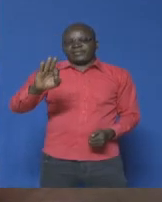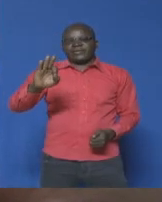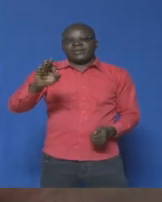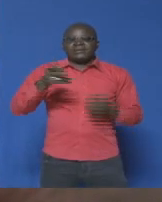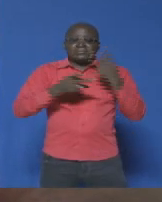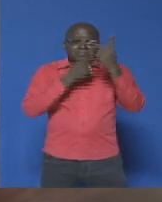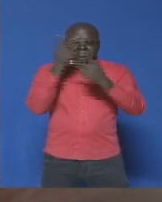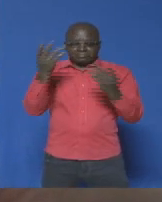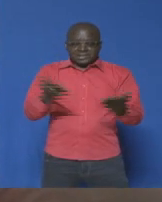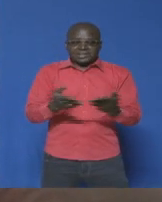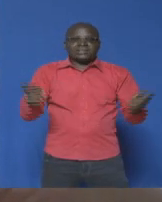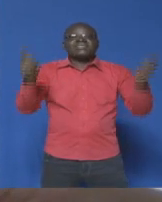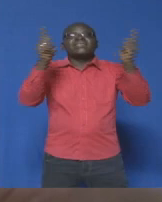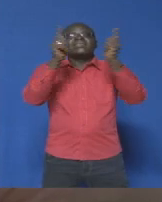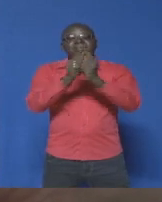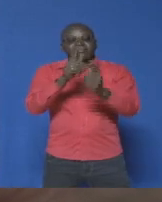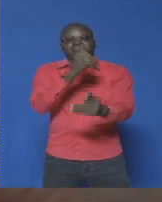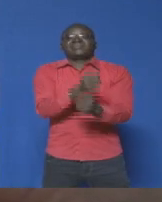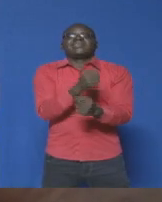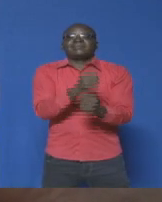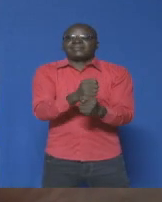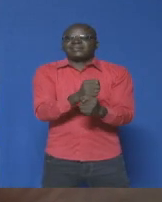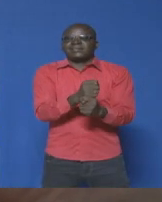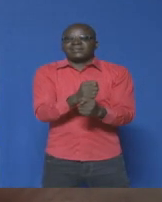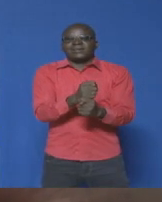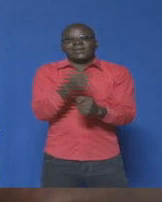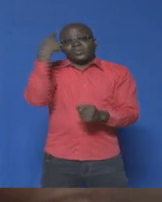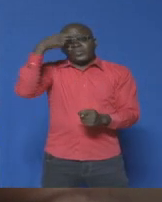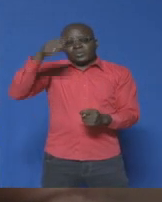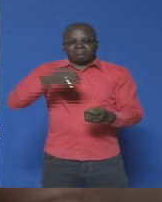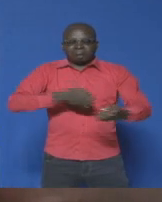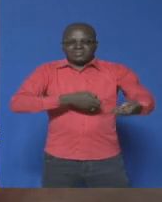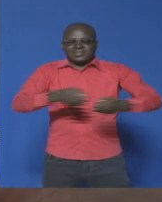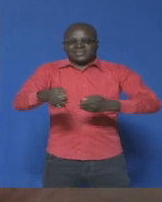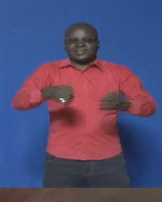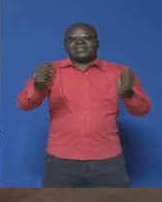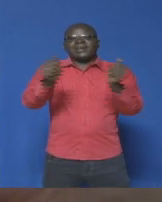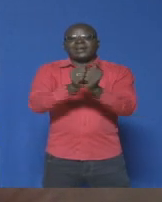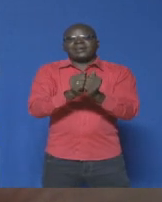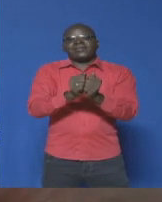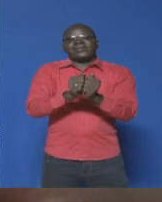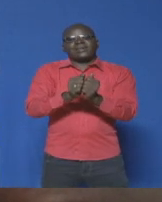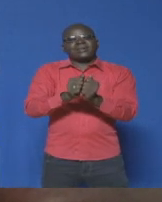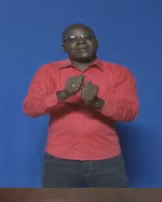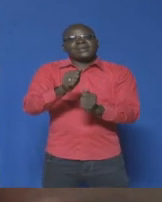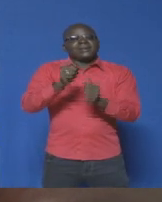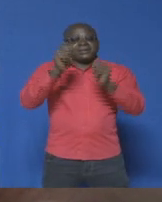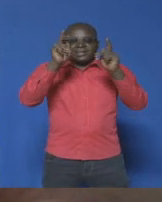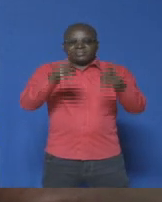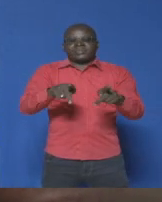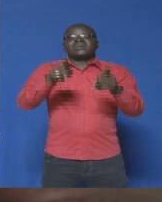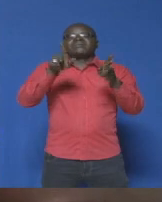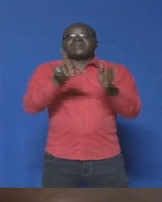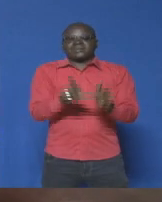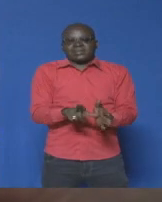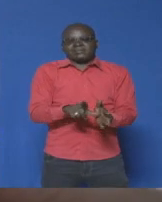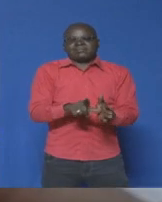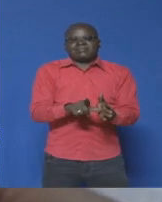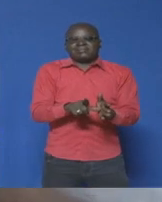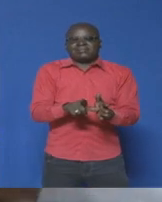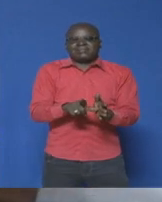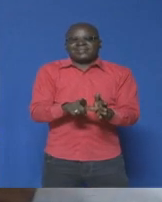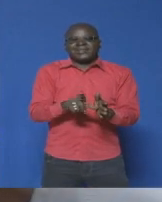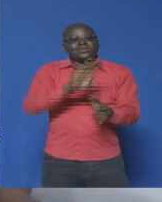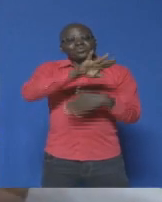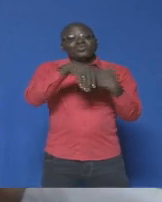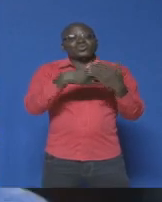réunion vraiment de travail pour échanger avec les élus de toutes les